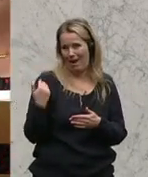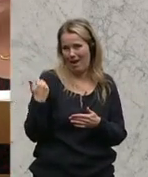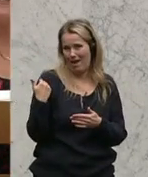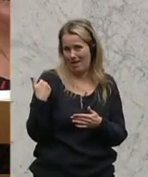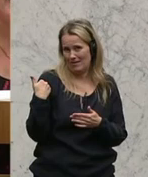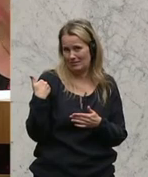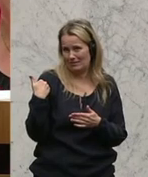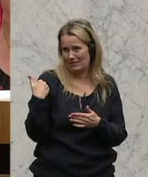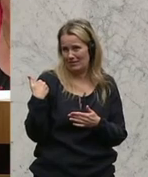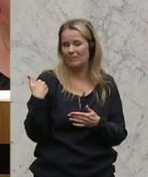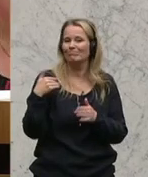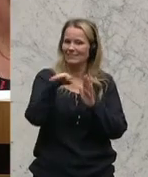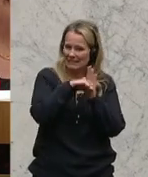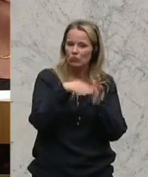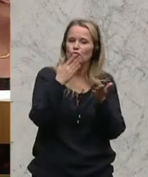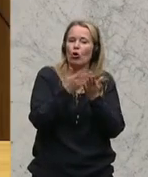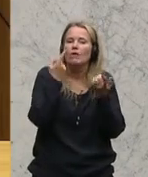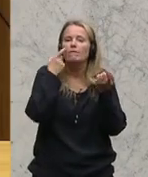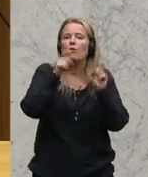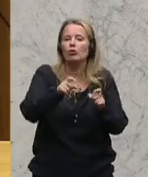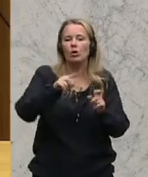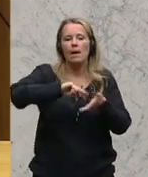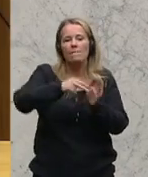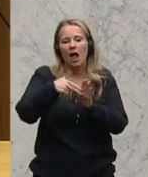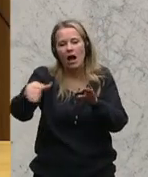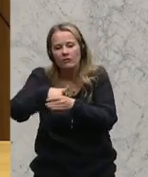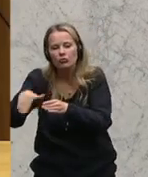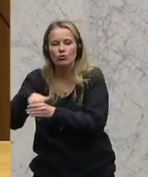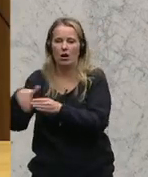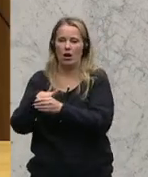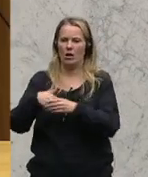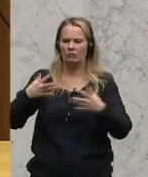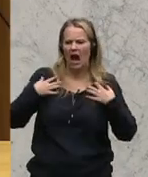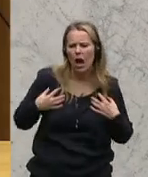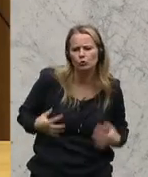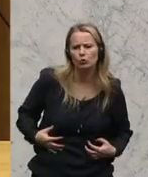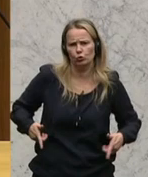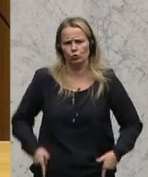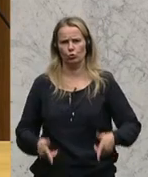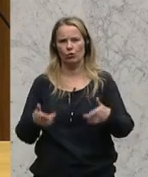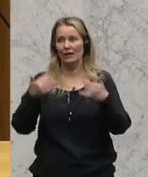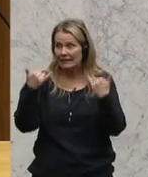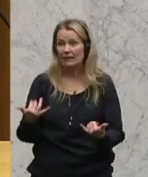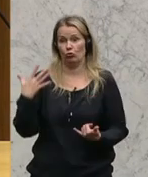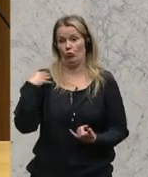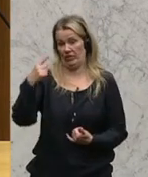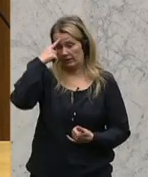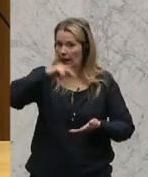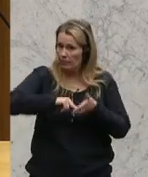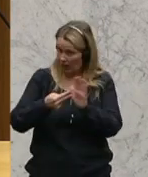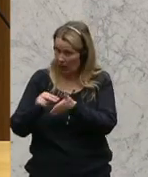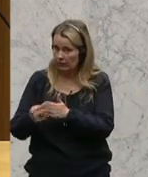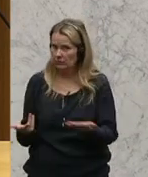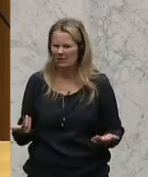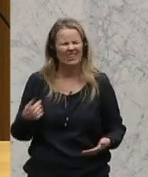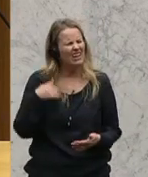GB, haben wir schon Vorsorge getroffen, was Planstellen betrifft, Ausrüstung betrifft und jetzt schon wieder. Und